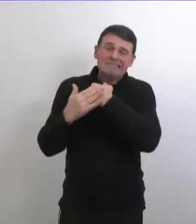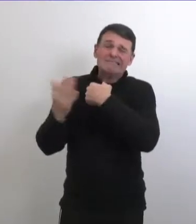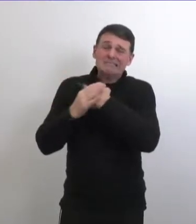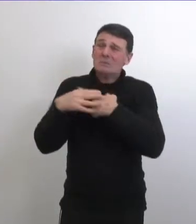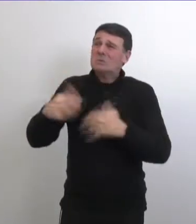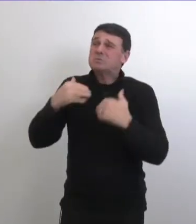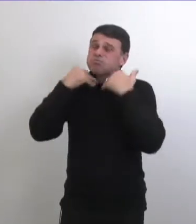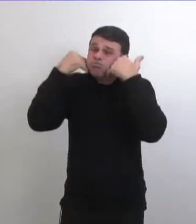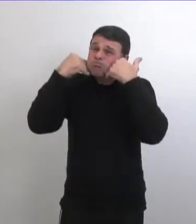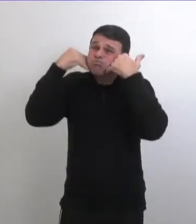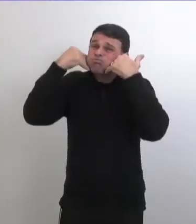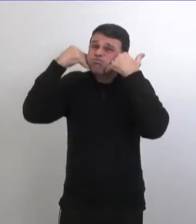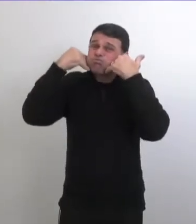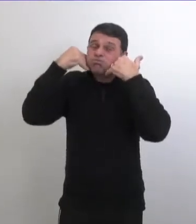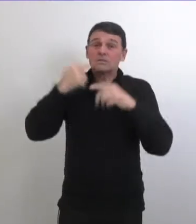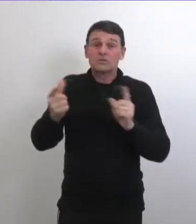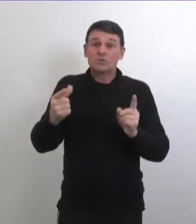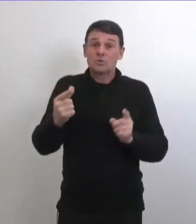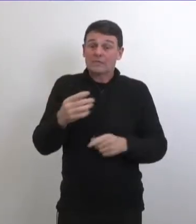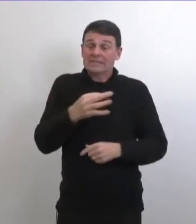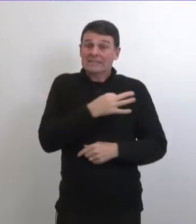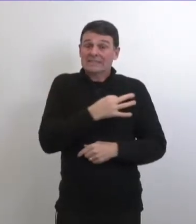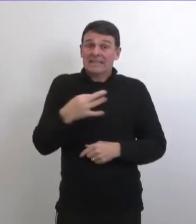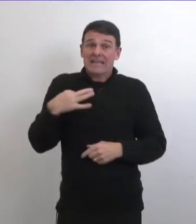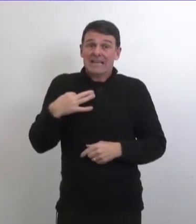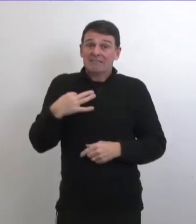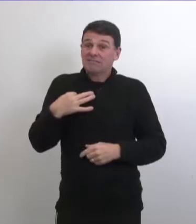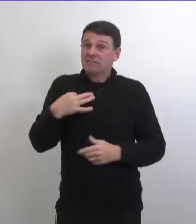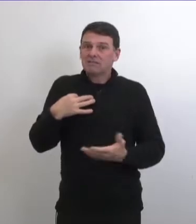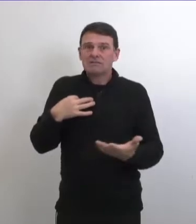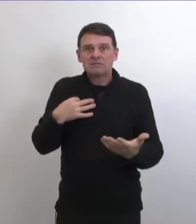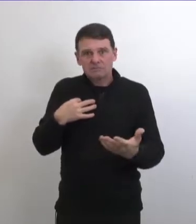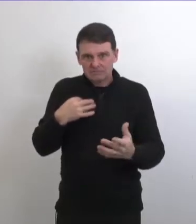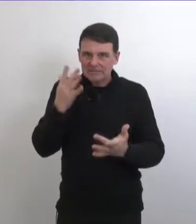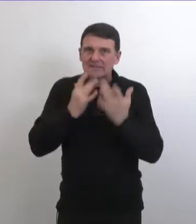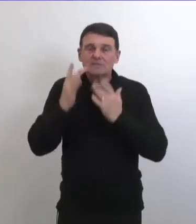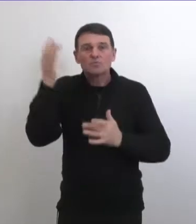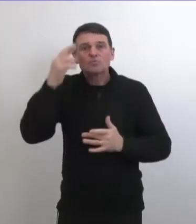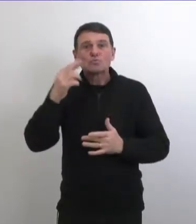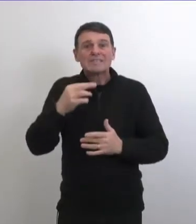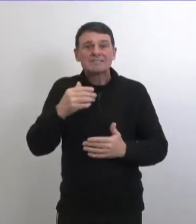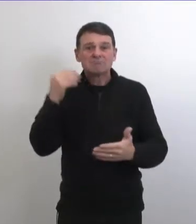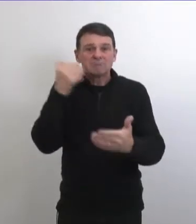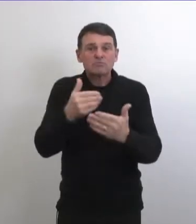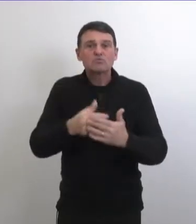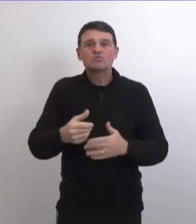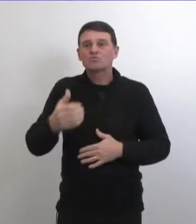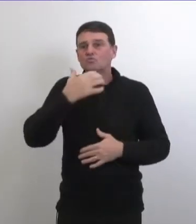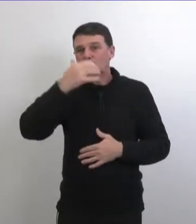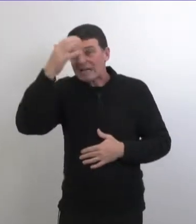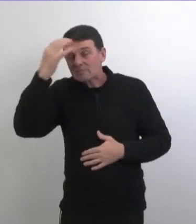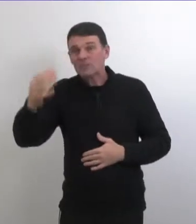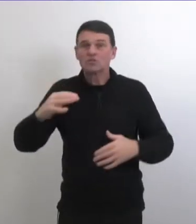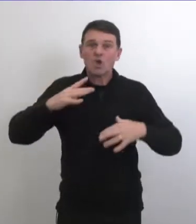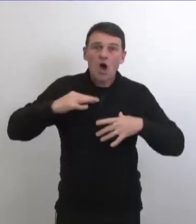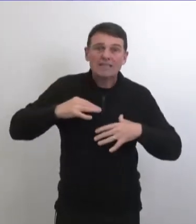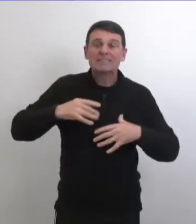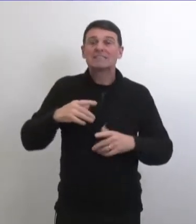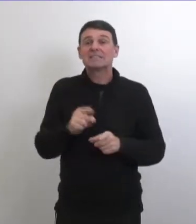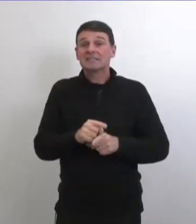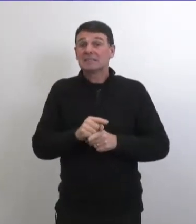occupé ils sont vraiment à capacité maximale il ya des problèmes de dotation personnel qui vont survenir